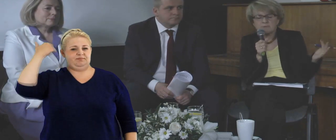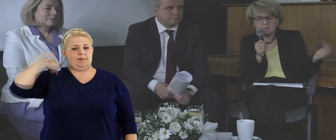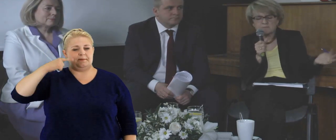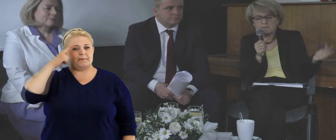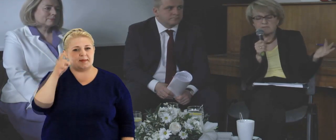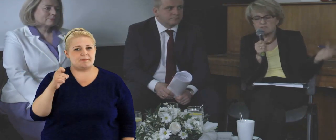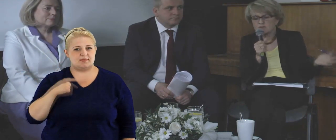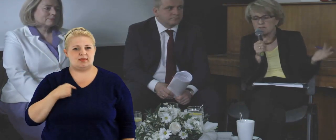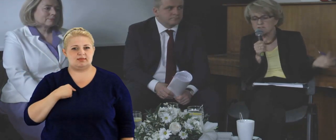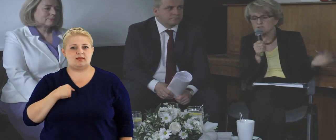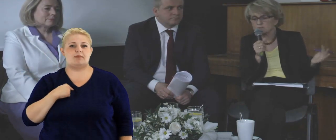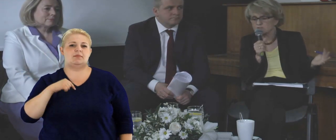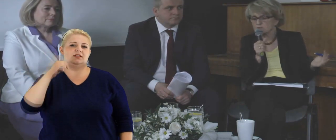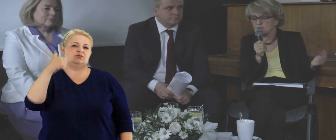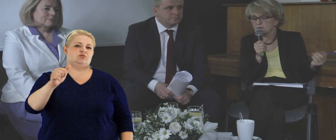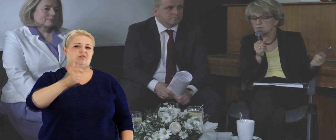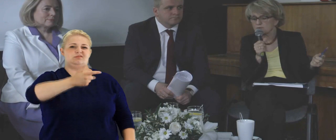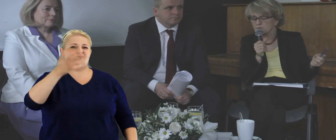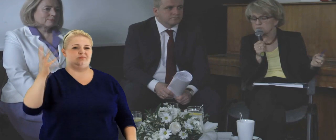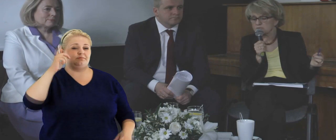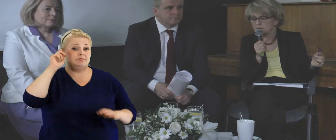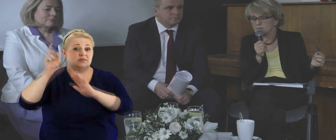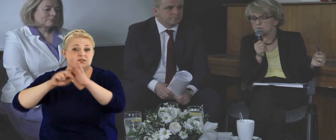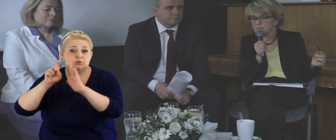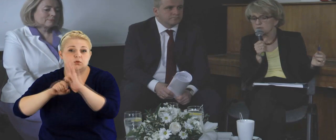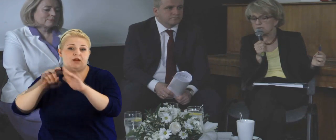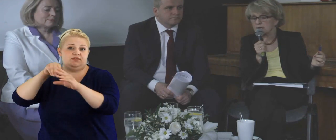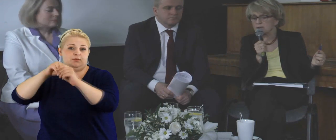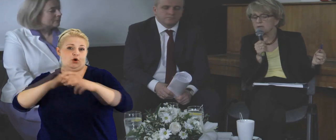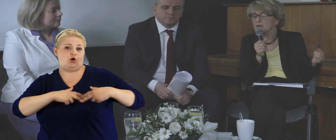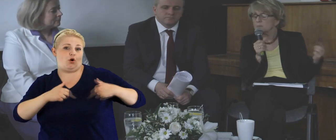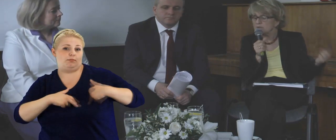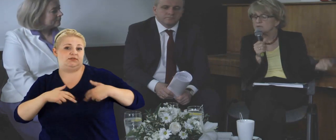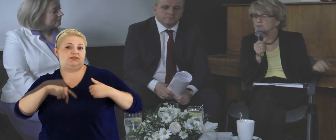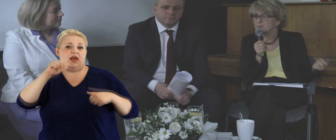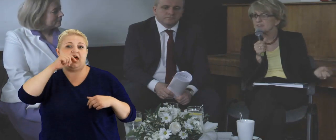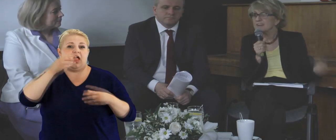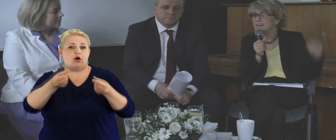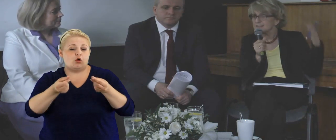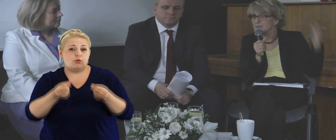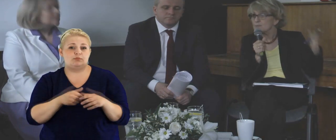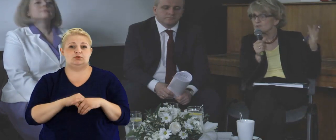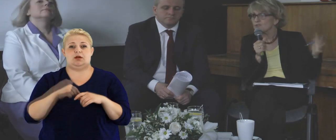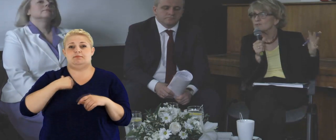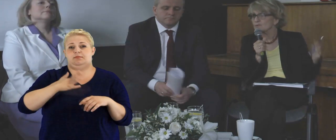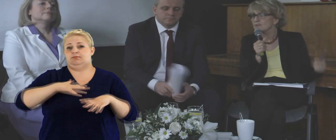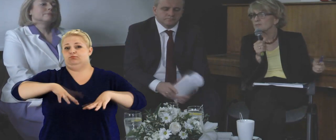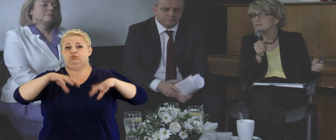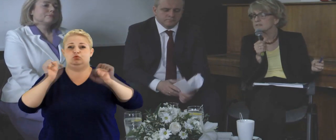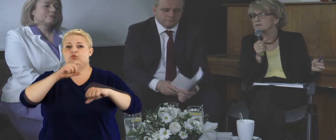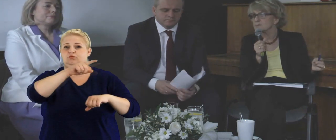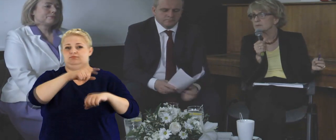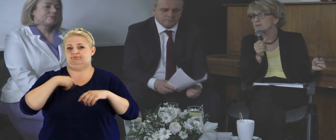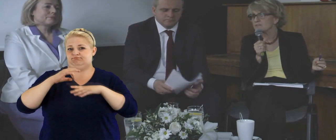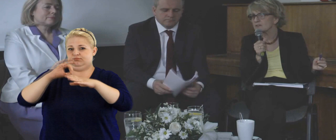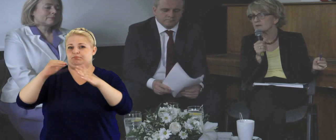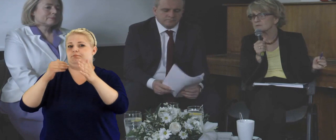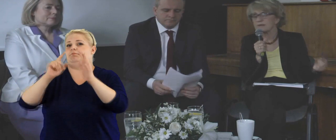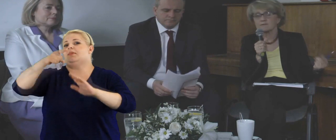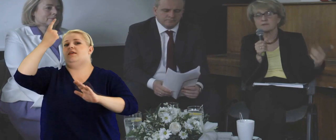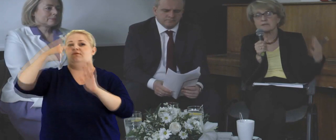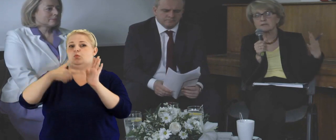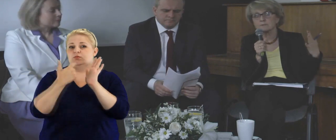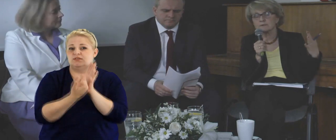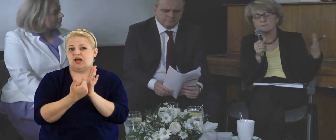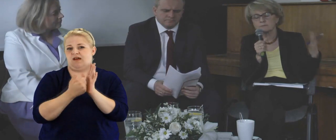było, ja pamiętam, chyba sto kilkadziesiąt przesłuchań, które w Komisji Ekonomicznej Monetarnej mieliśmy na samym początku, kiedy wprowadzaliśmy te pierwsze